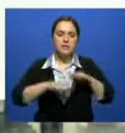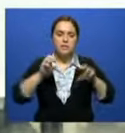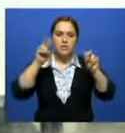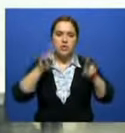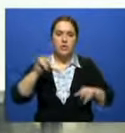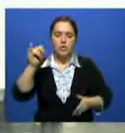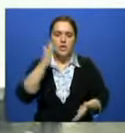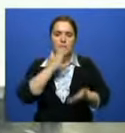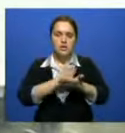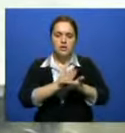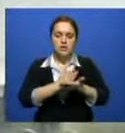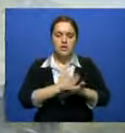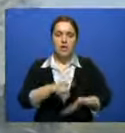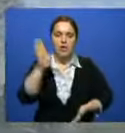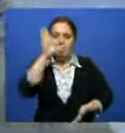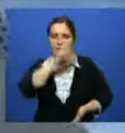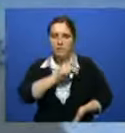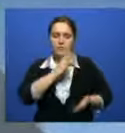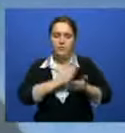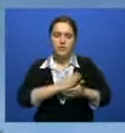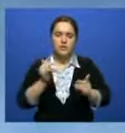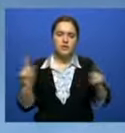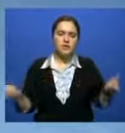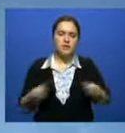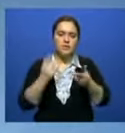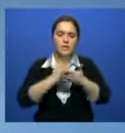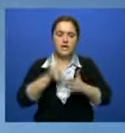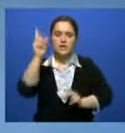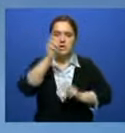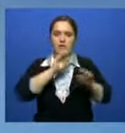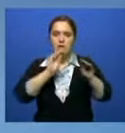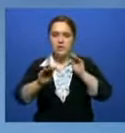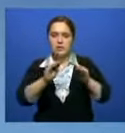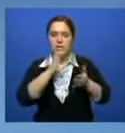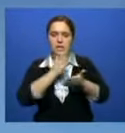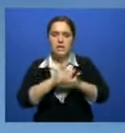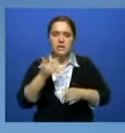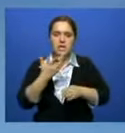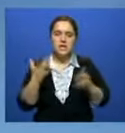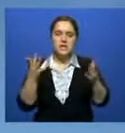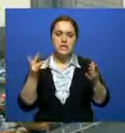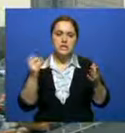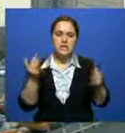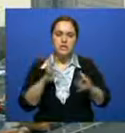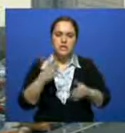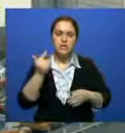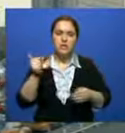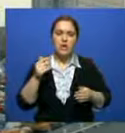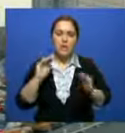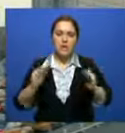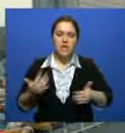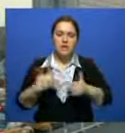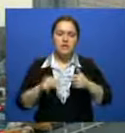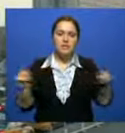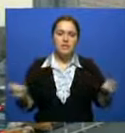все необходимые составляющие. Рост индустриализации, развитие несырьевых секторов экономики, акцент на малый и средний бизнес. И все это стало